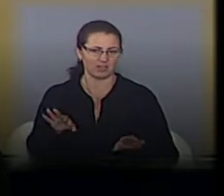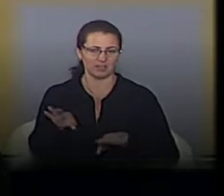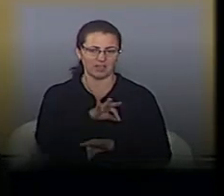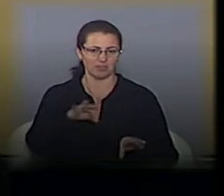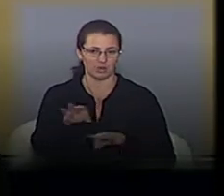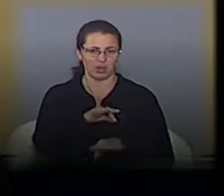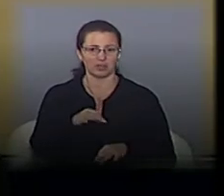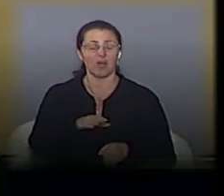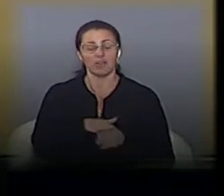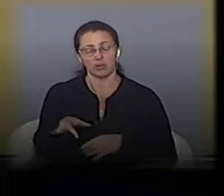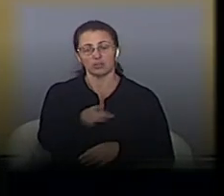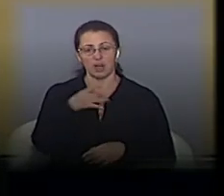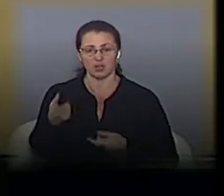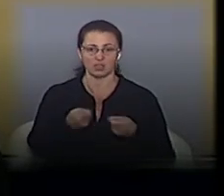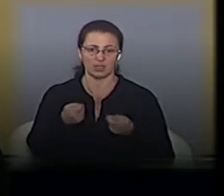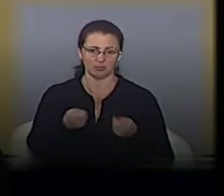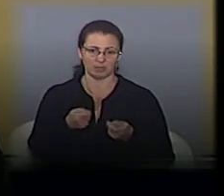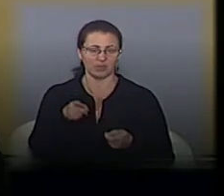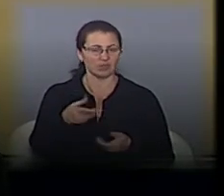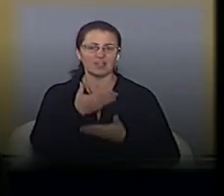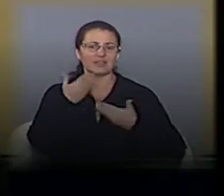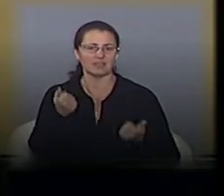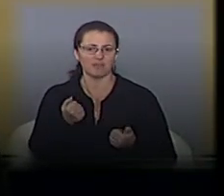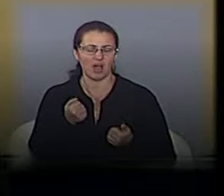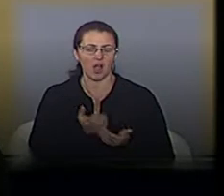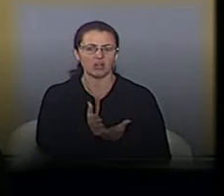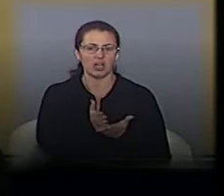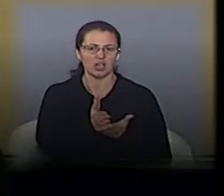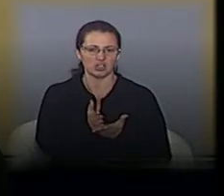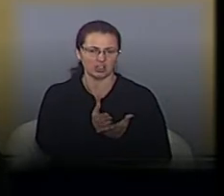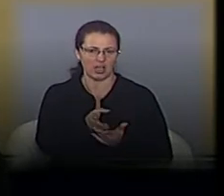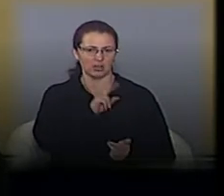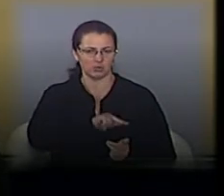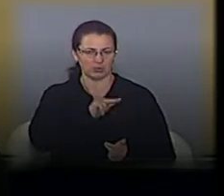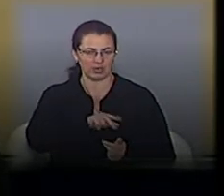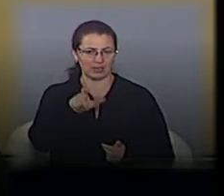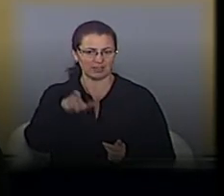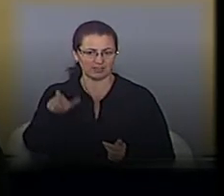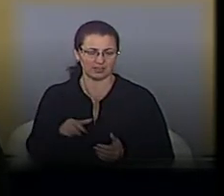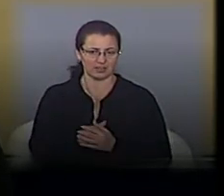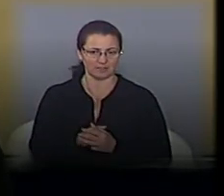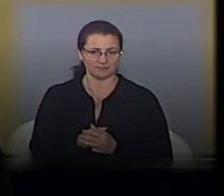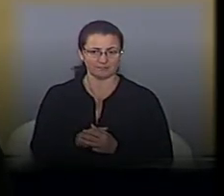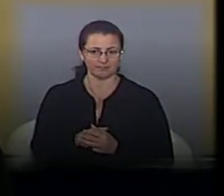районні адміністрації, оскільки вони не мають відповідного штату фахівців, так, і інших ресурсів для цього.